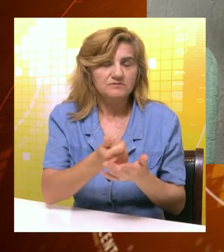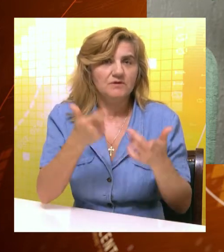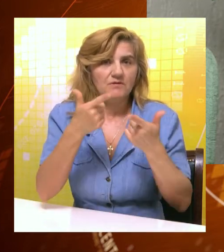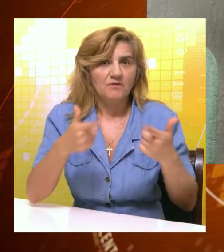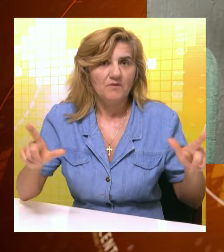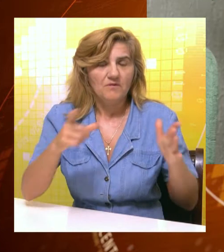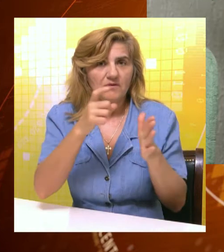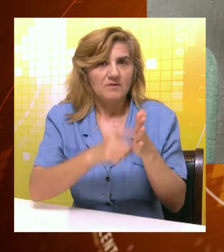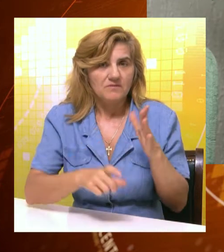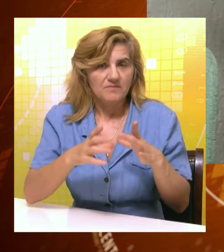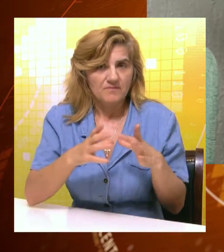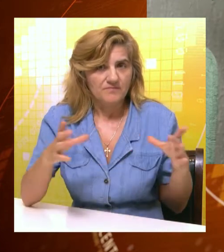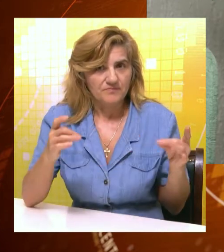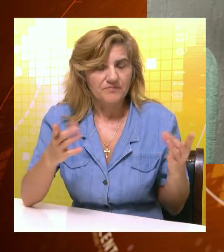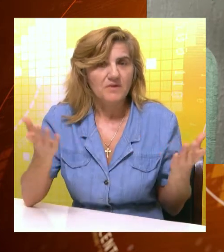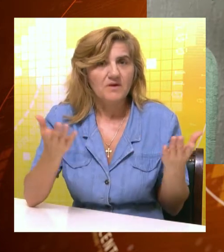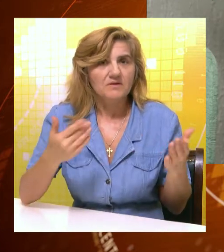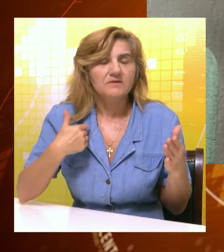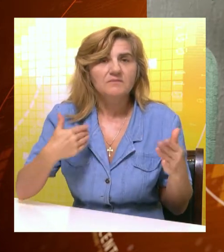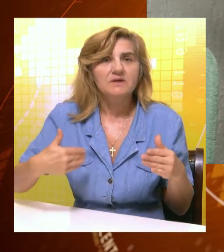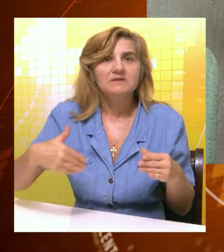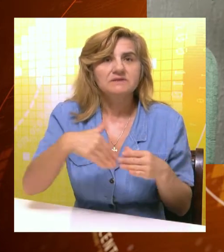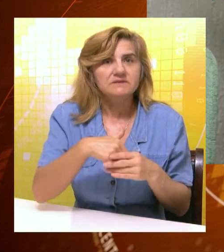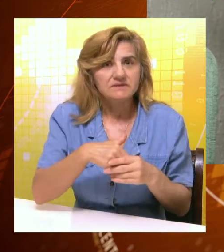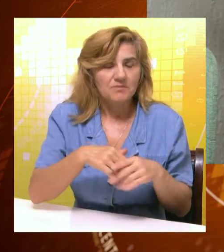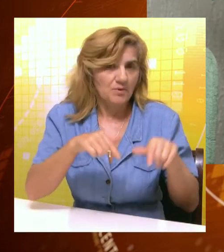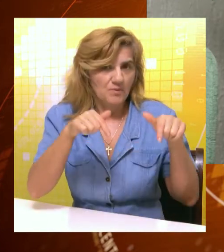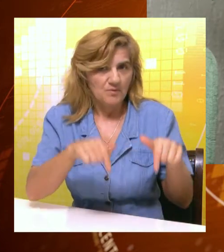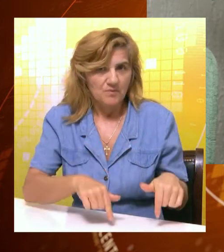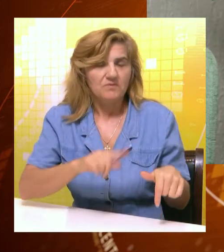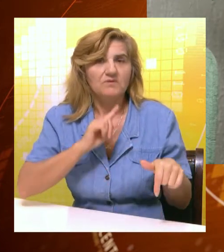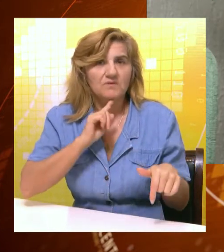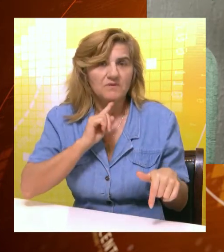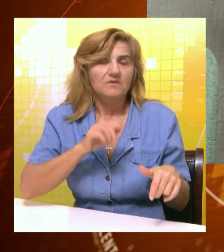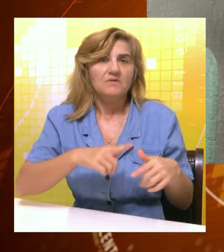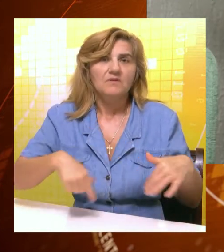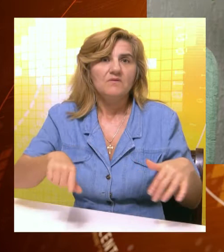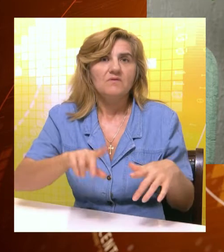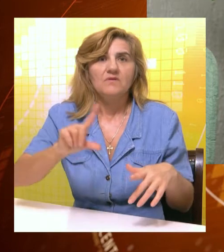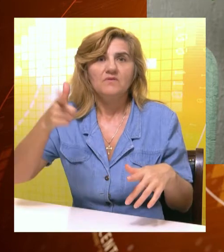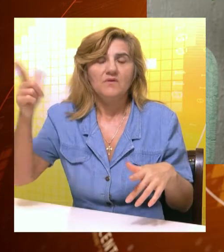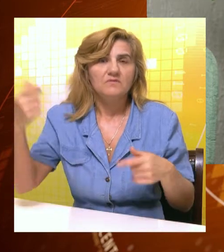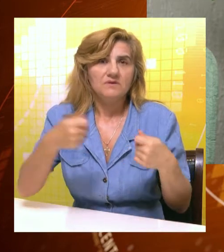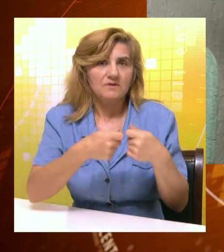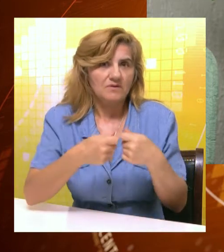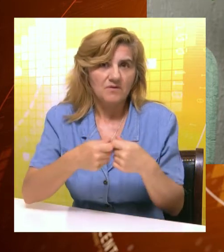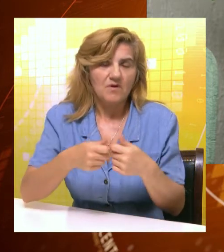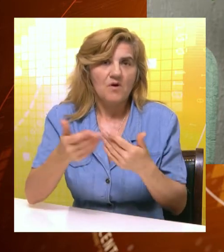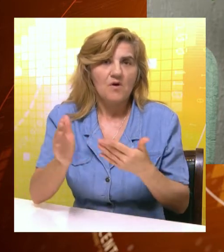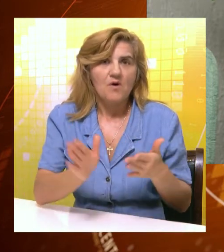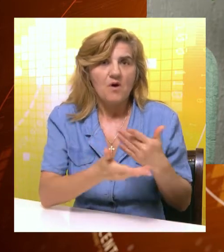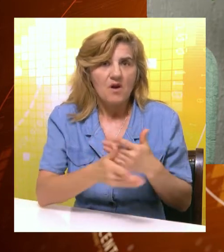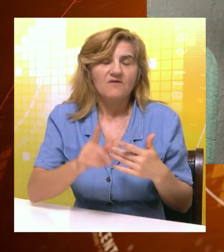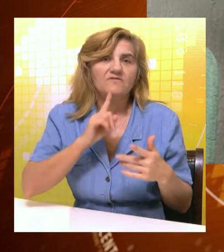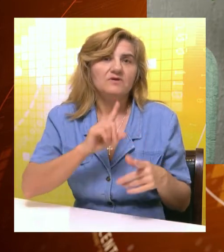naravno, odobre na kreditovan program, gde bi mi mogli da zapošljavamo. Ne samo u gerontološkom centru, naravno, ovakav problem imaju i druge ustanove od kolevke,